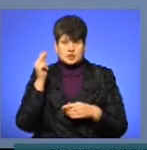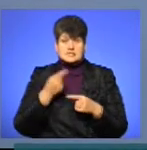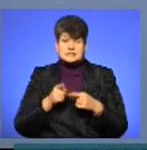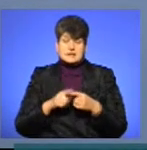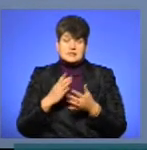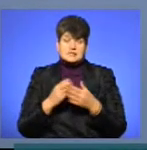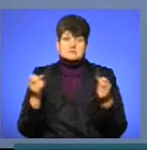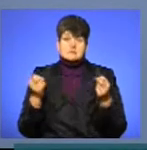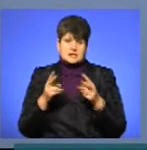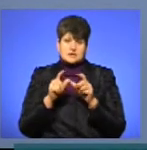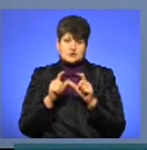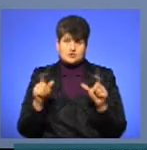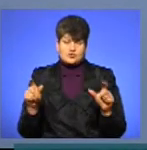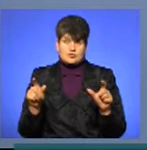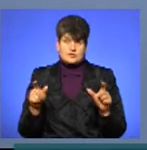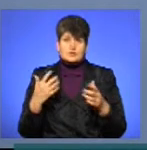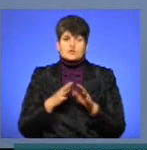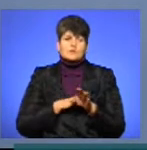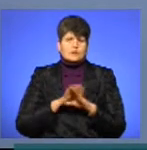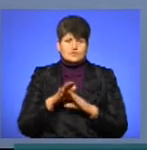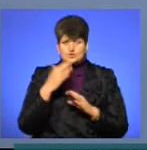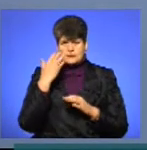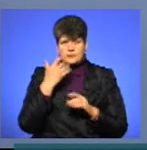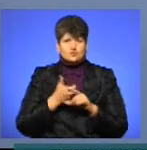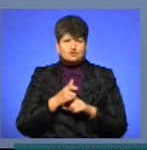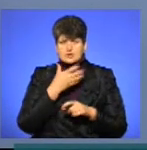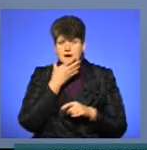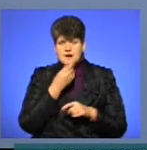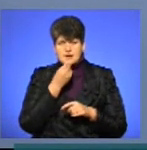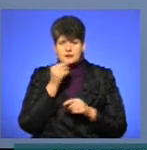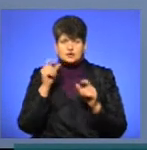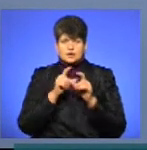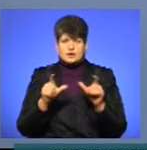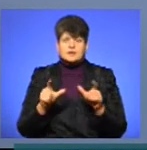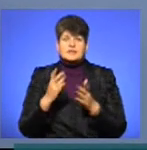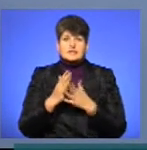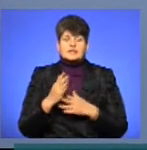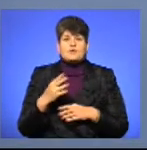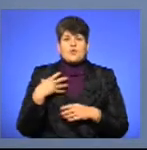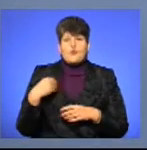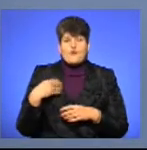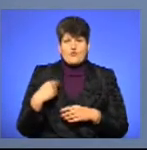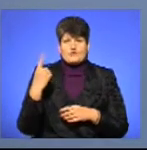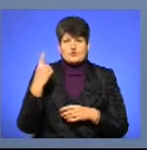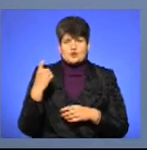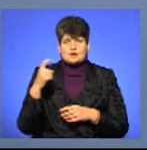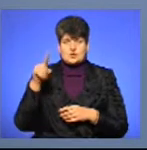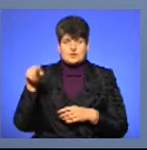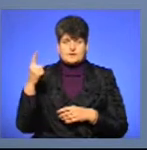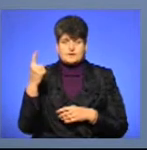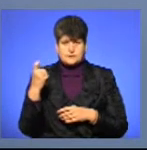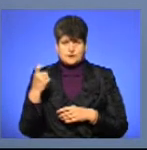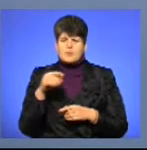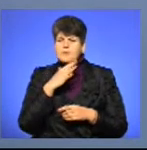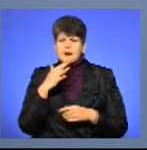спеціалізовані школи, якщо тотально сліпант. Наприклад, дуже гарна школа є у Львові, сотна школа. Багато наших випускників, які